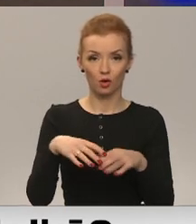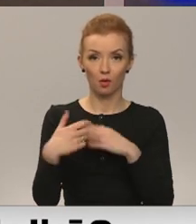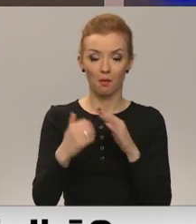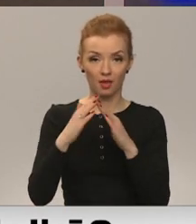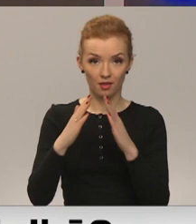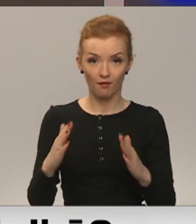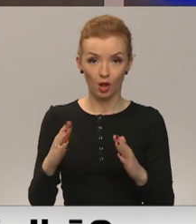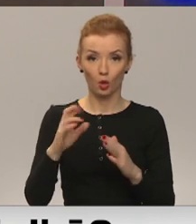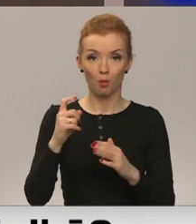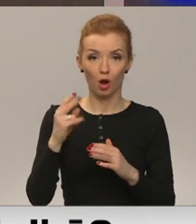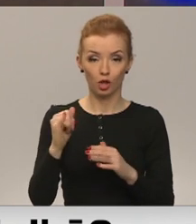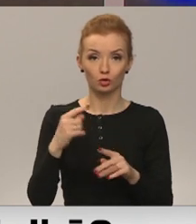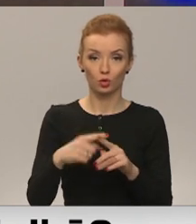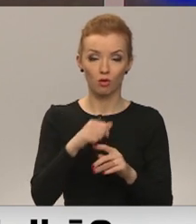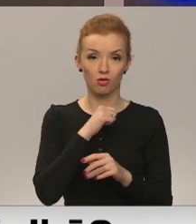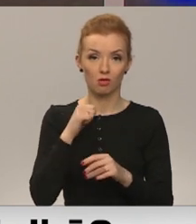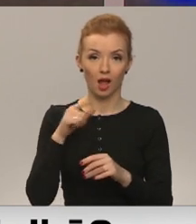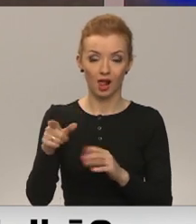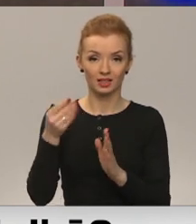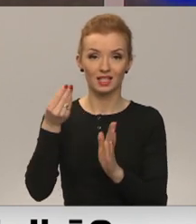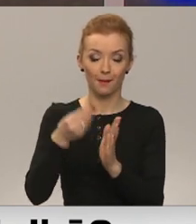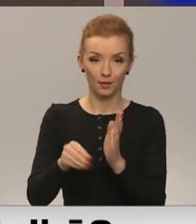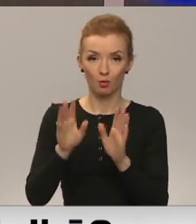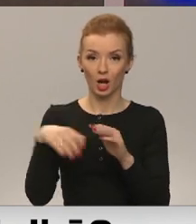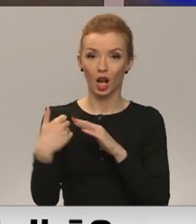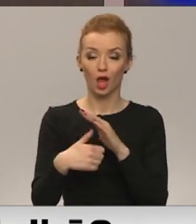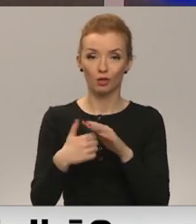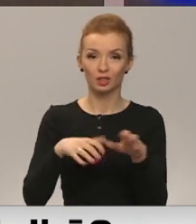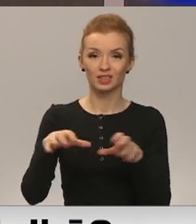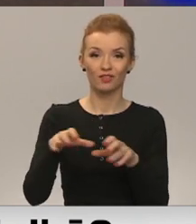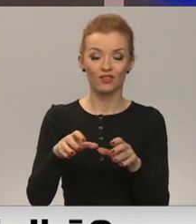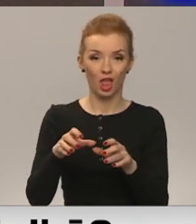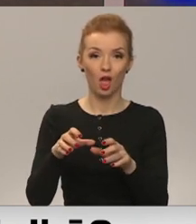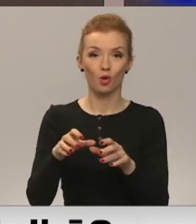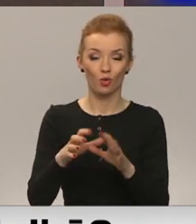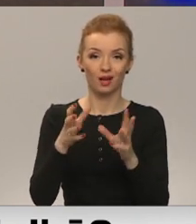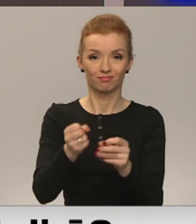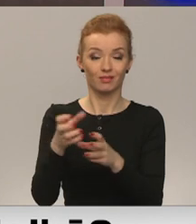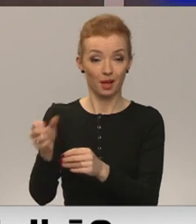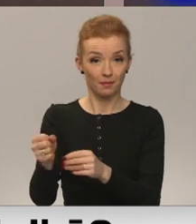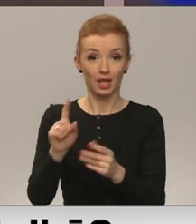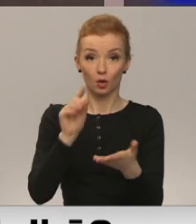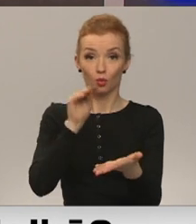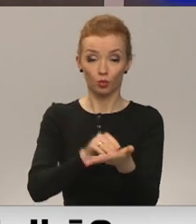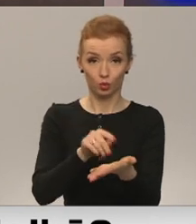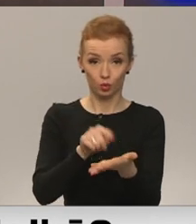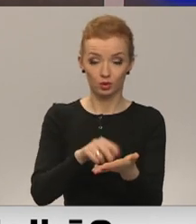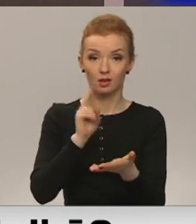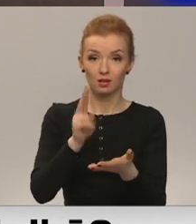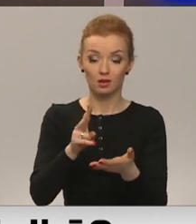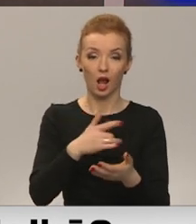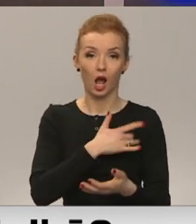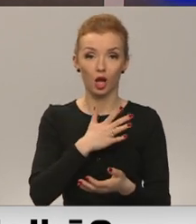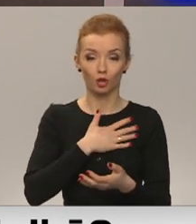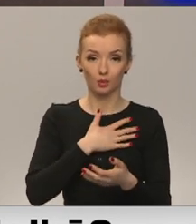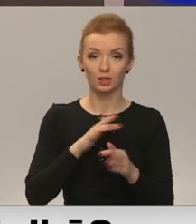Ropažu un talsu novada domas iepirkumos par klainojošu dzīvnieku izķeršanu. Iekļauts punkts, ka dzīvnieku adopcijas procesas nedrīkst